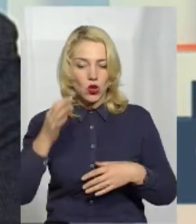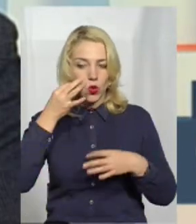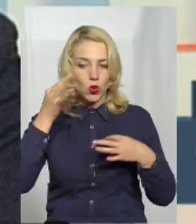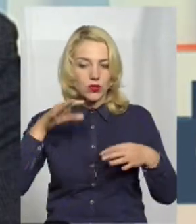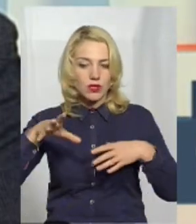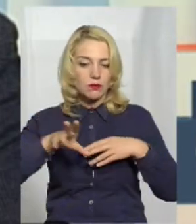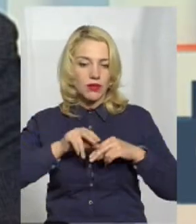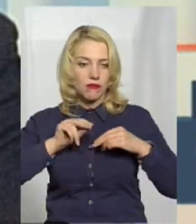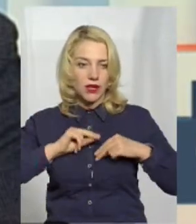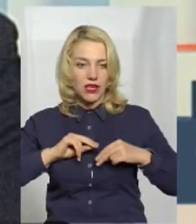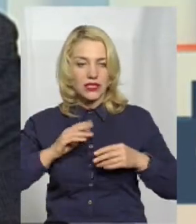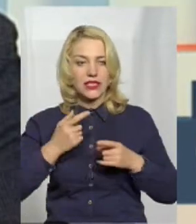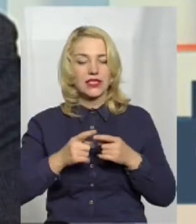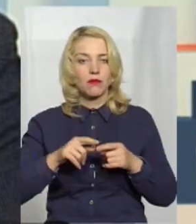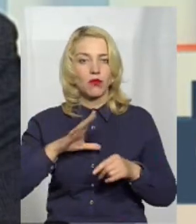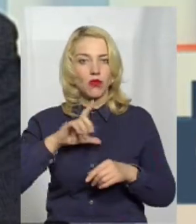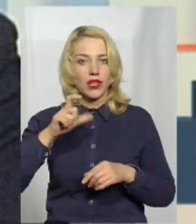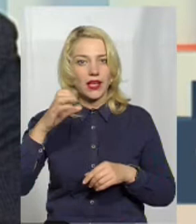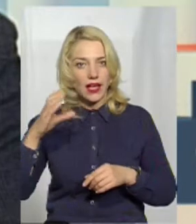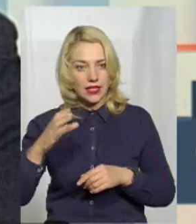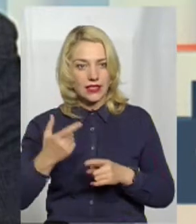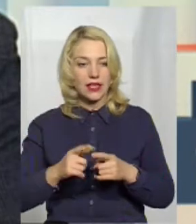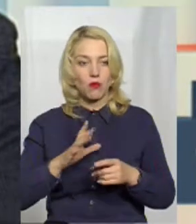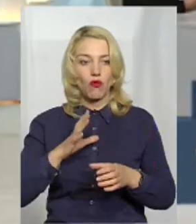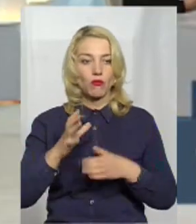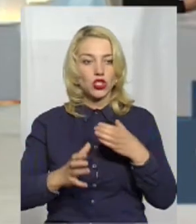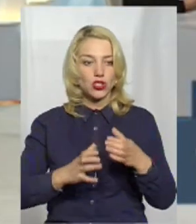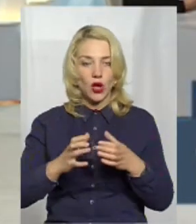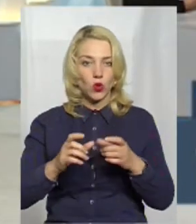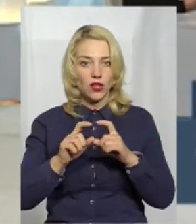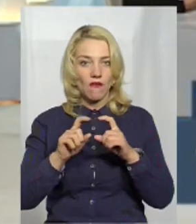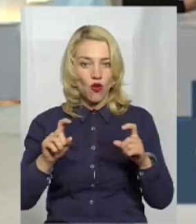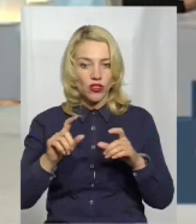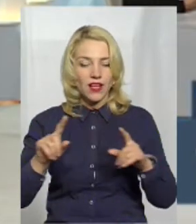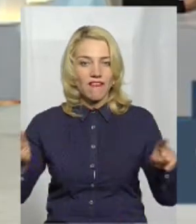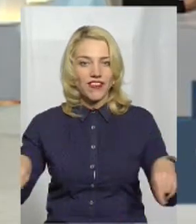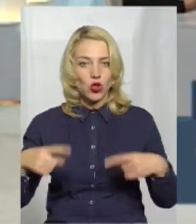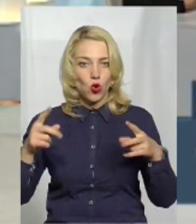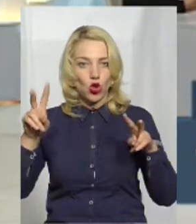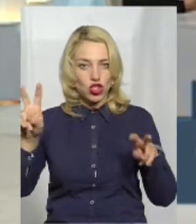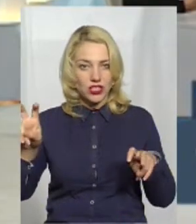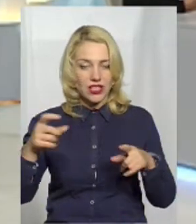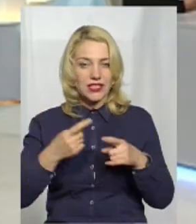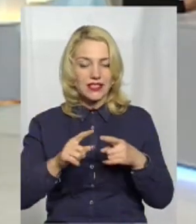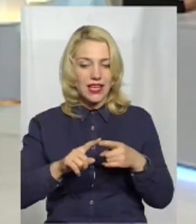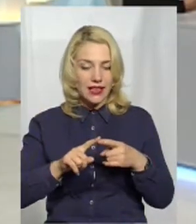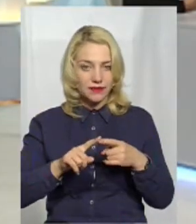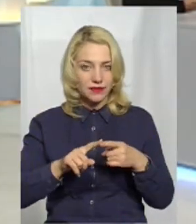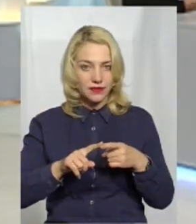Тобто, це ось і Європейський Союз був, це там і Міжнародний фонд відродження, наприклад. Тобто, це,